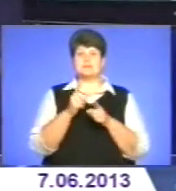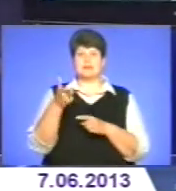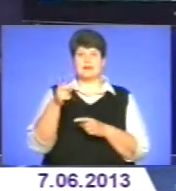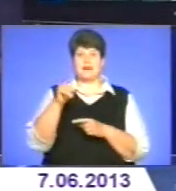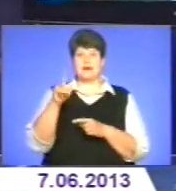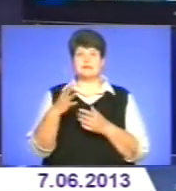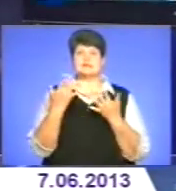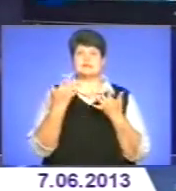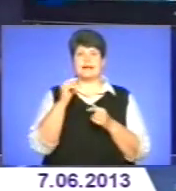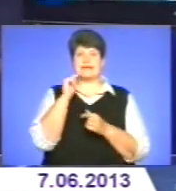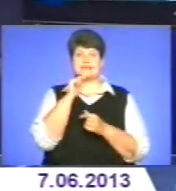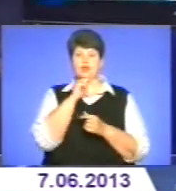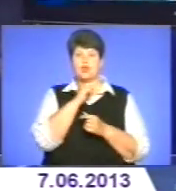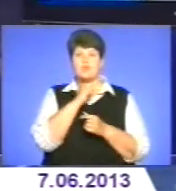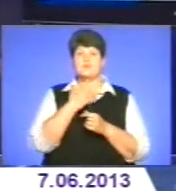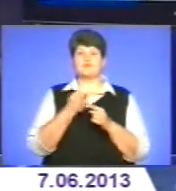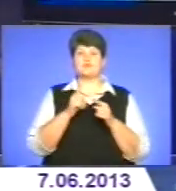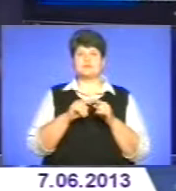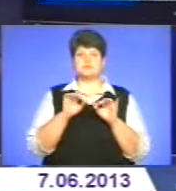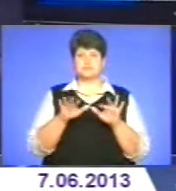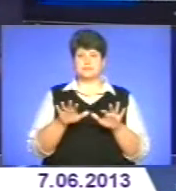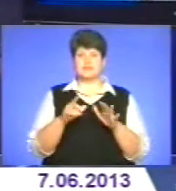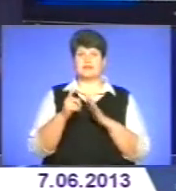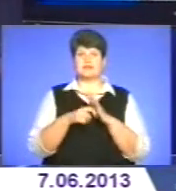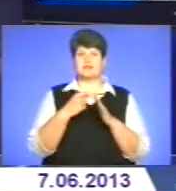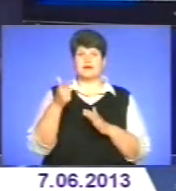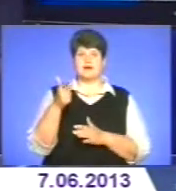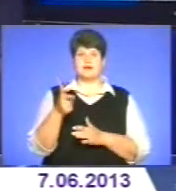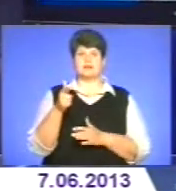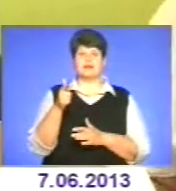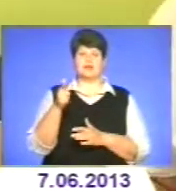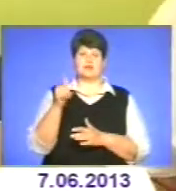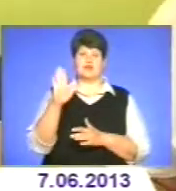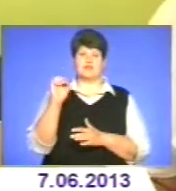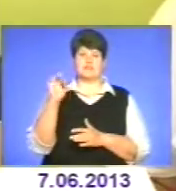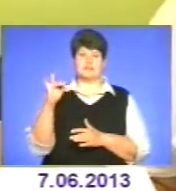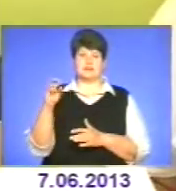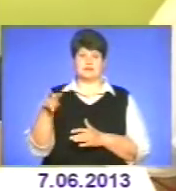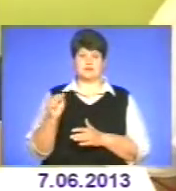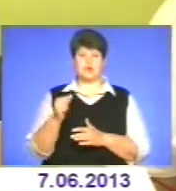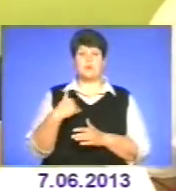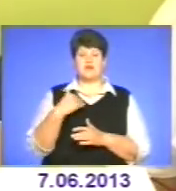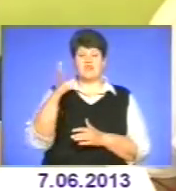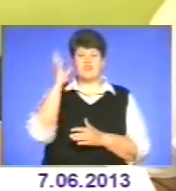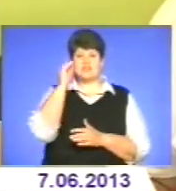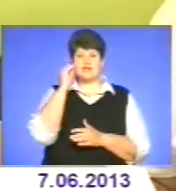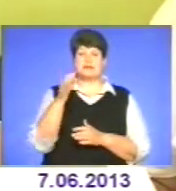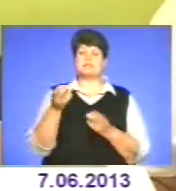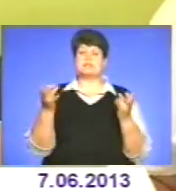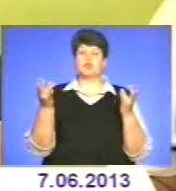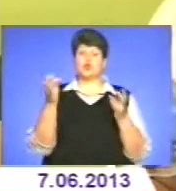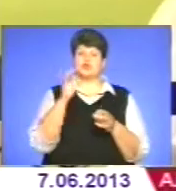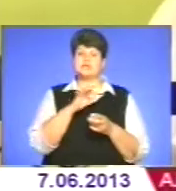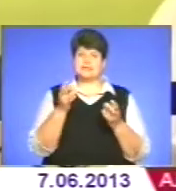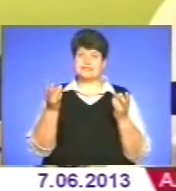та скільки з економами в такий спосіб, дізнавалася Ганна Василенко. Ми вважали за доцільне необхідне